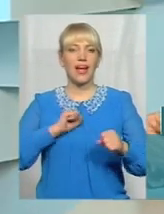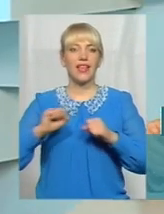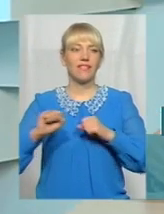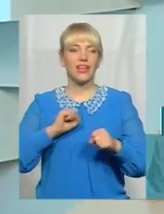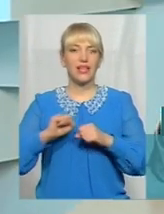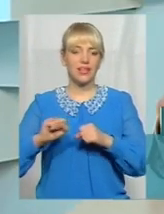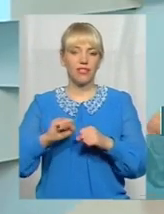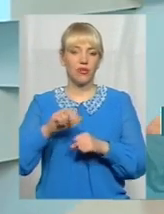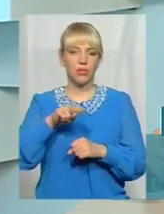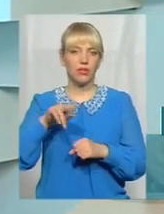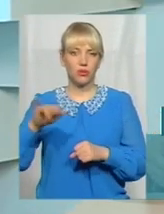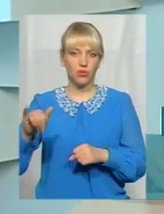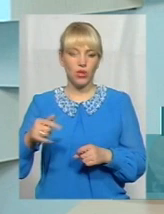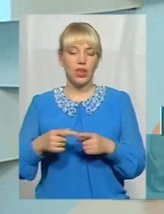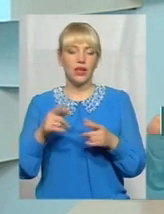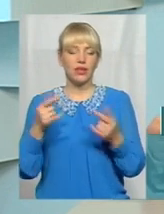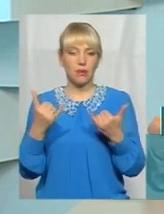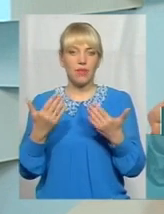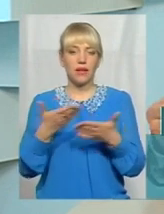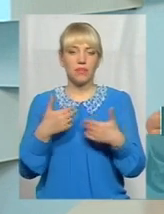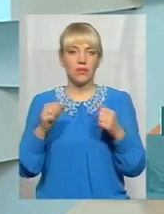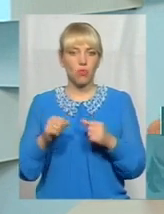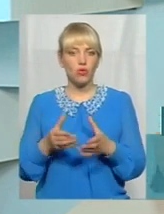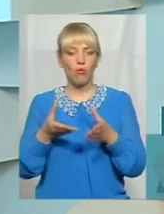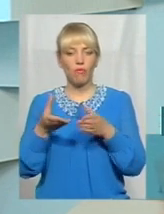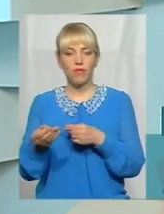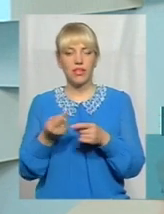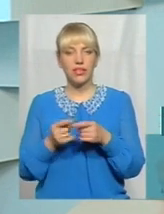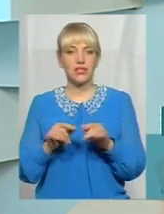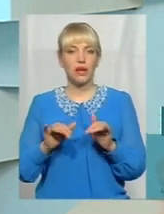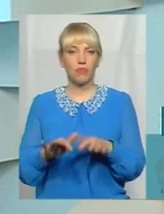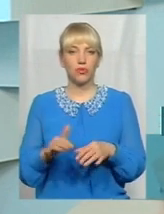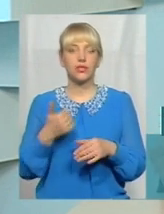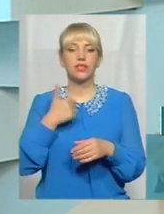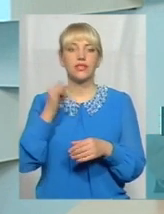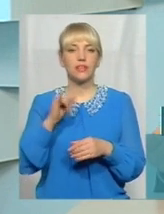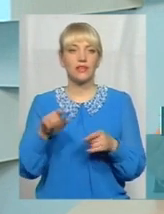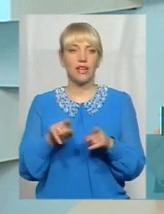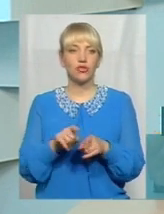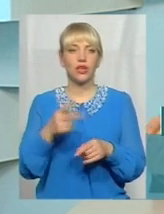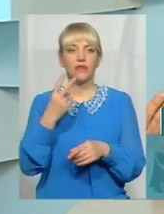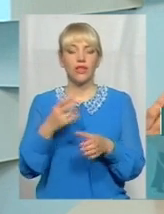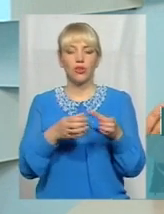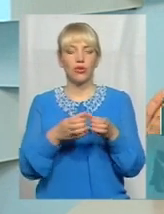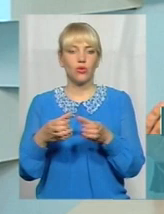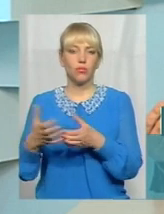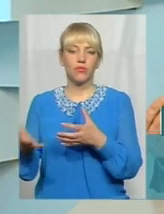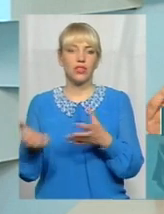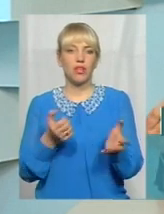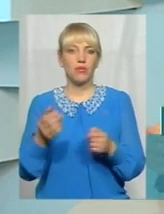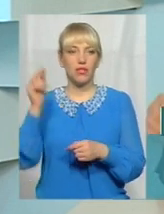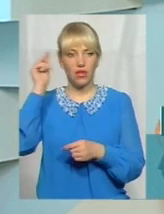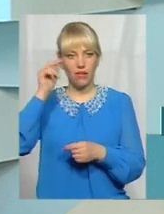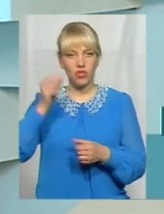процес. По іншим заходам я хочу вам додатково повідомити, те, що ми зараз практично вже дві групи набрали на навчання